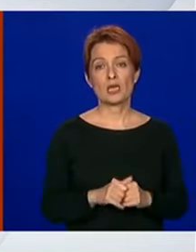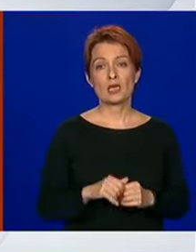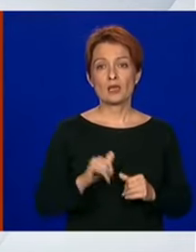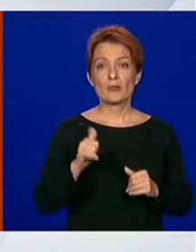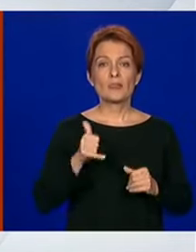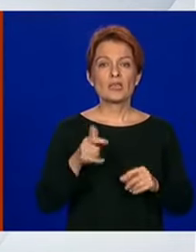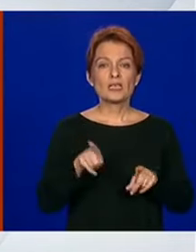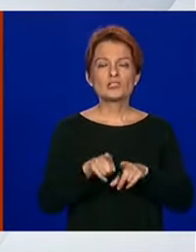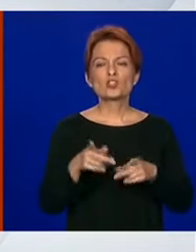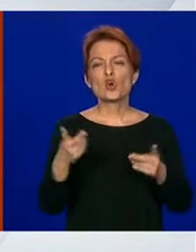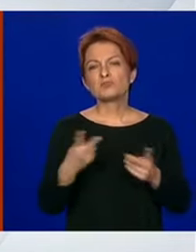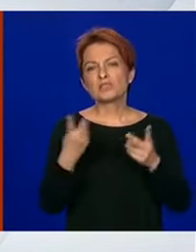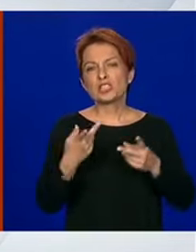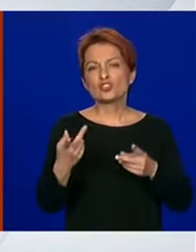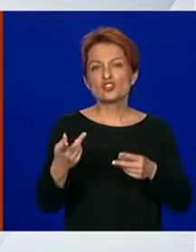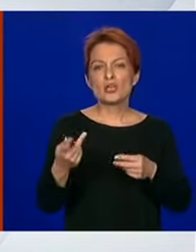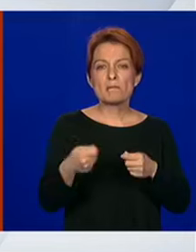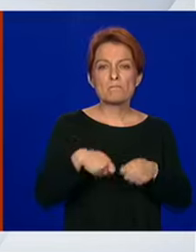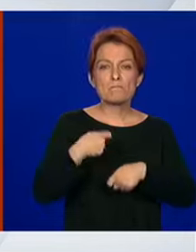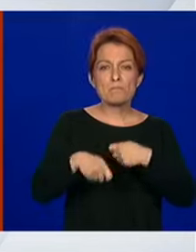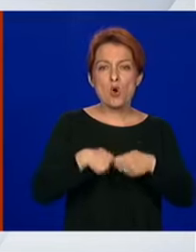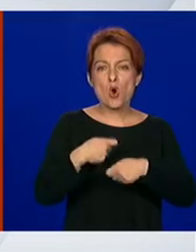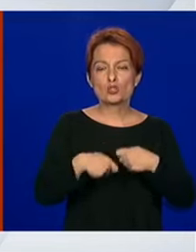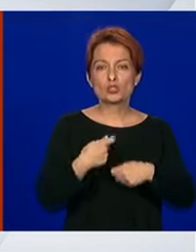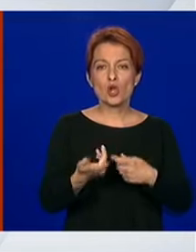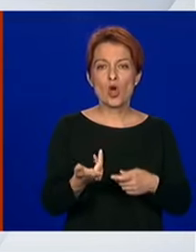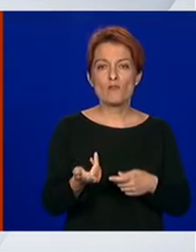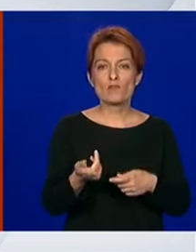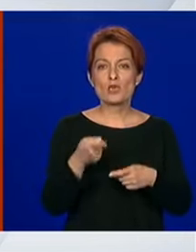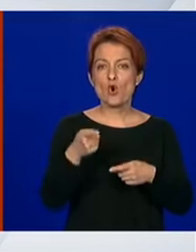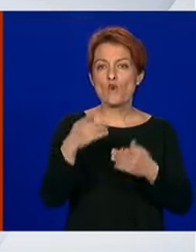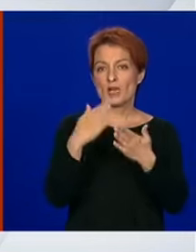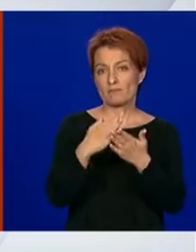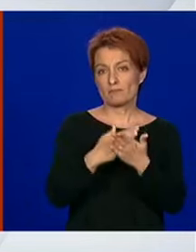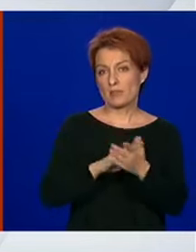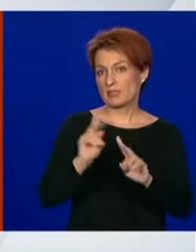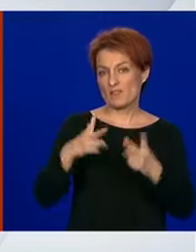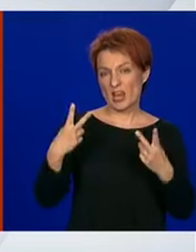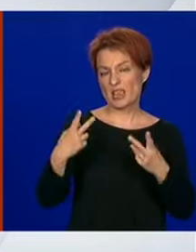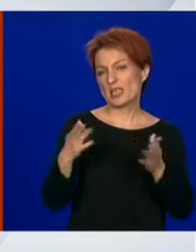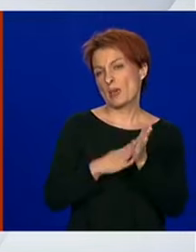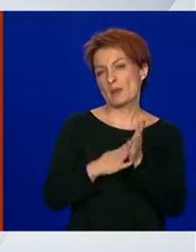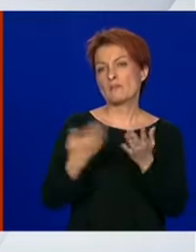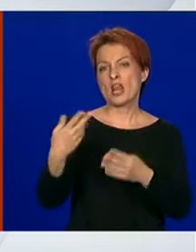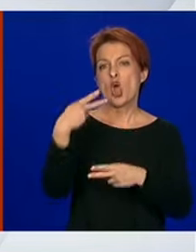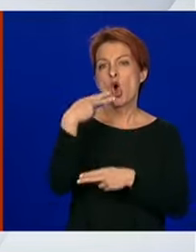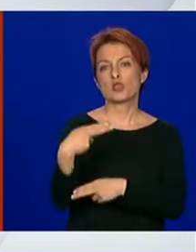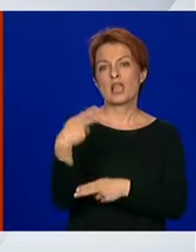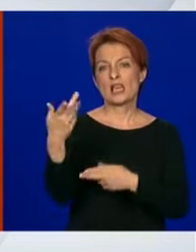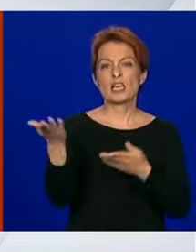srodne djelatnosti za koje takve mjere nevrede tipa hoteljere i ugostitelji.